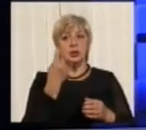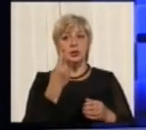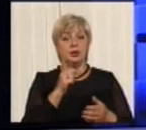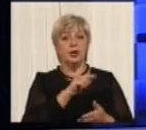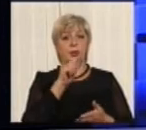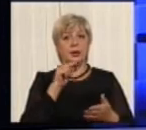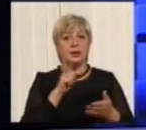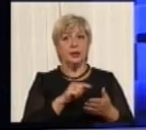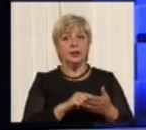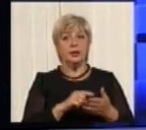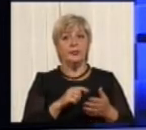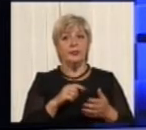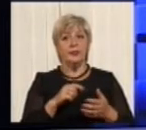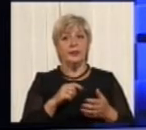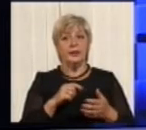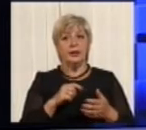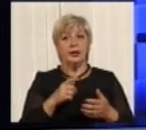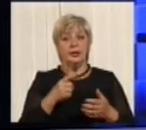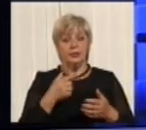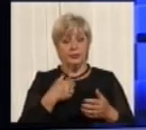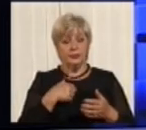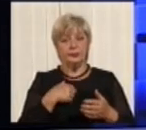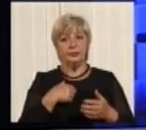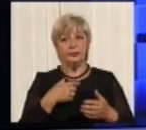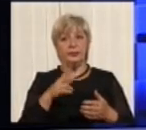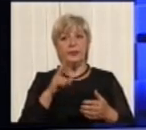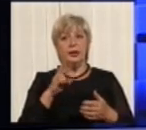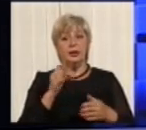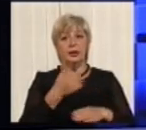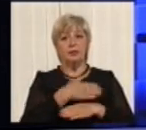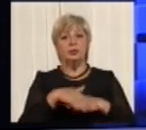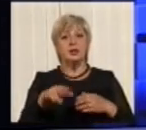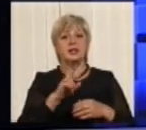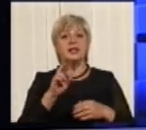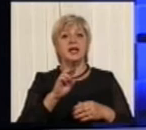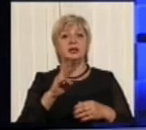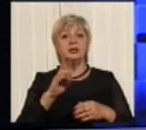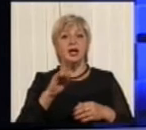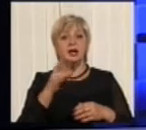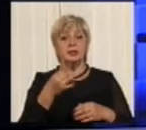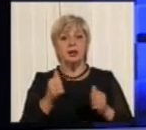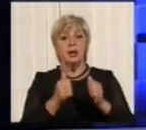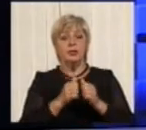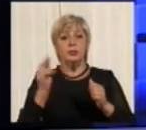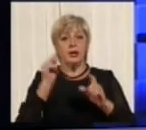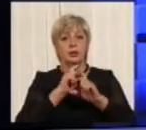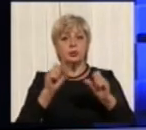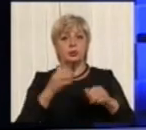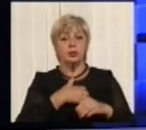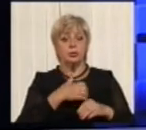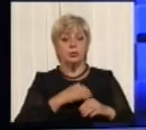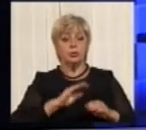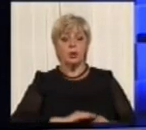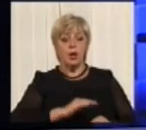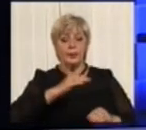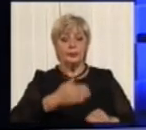дзвінок, але людина запитала мені, просто повідомили. На вулиці Янтарні біля школи хочуть поставити лежачого поліцейського.